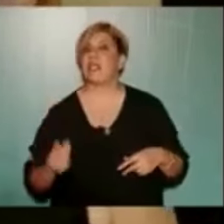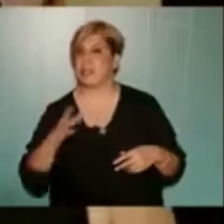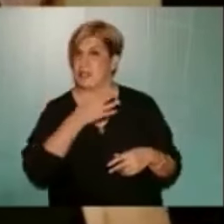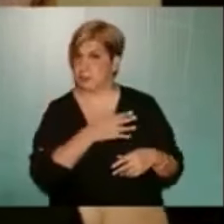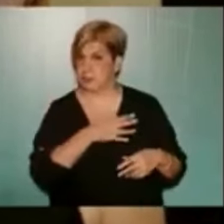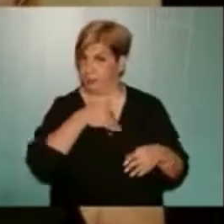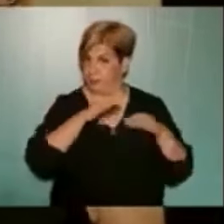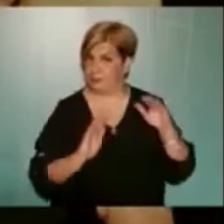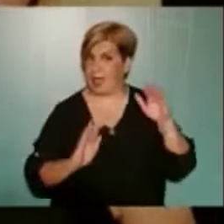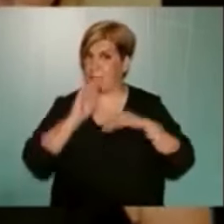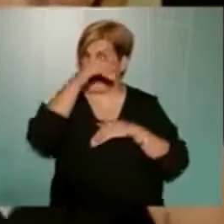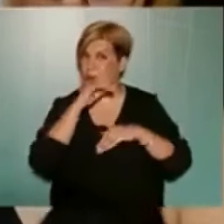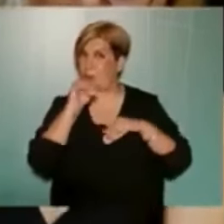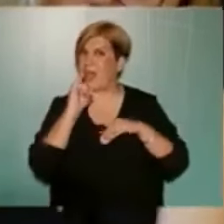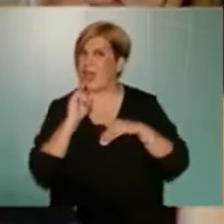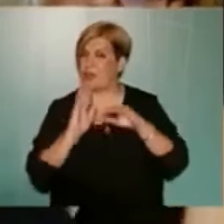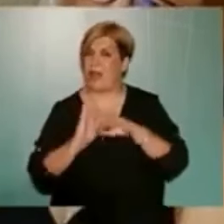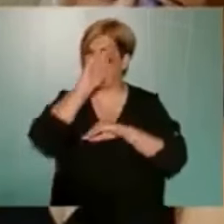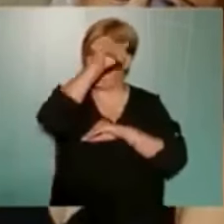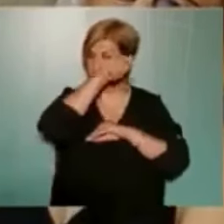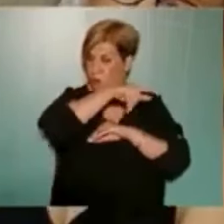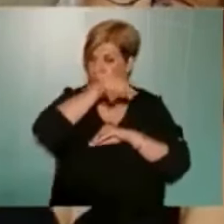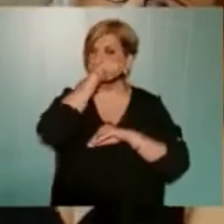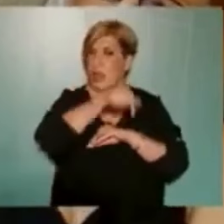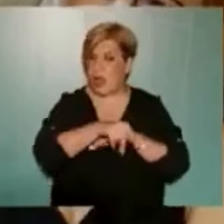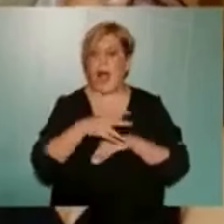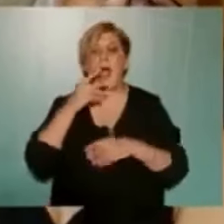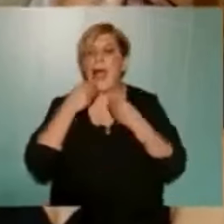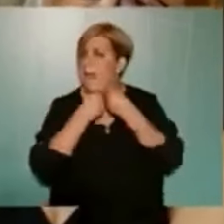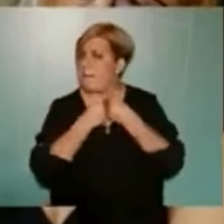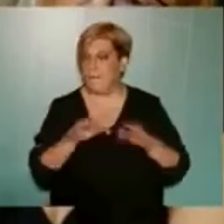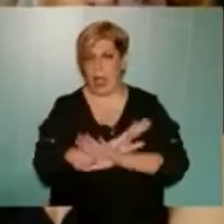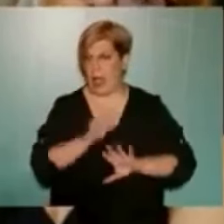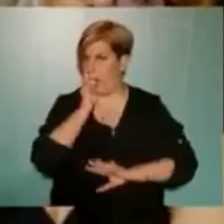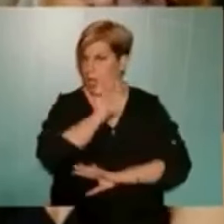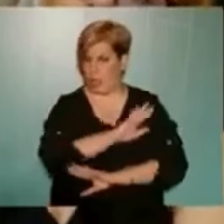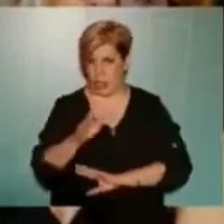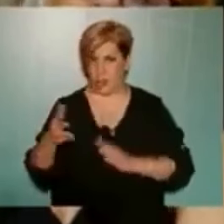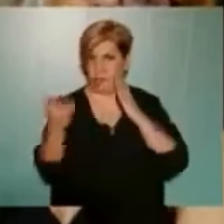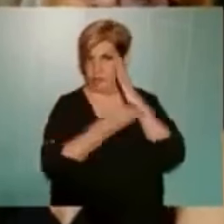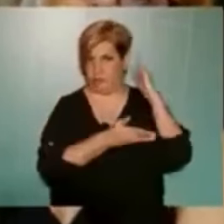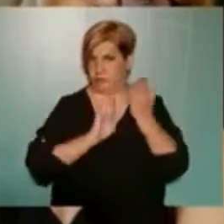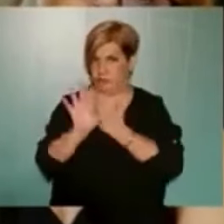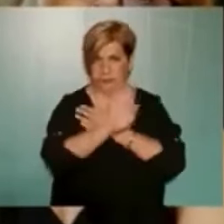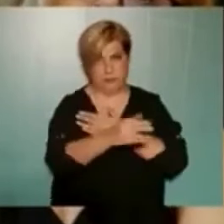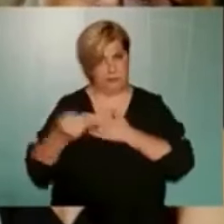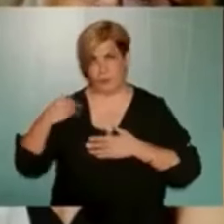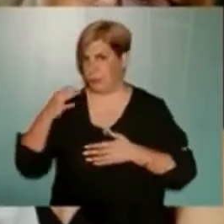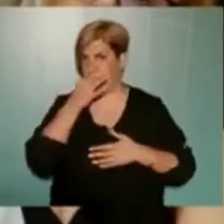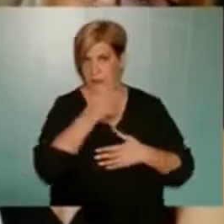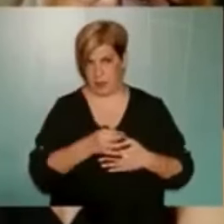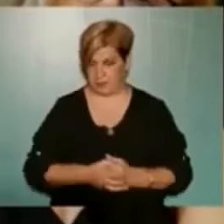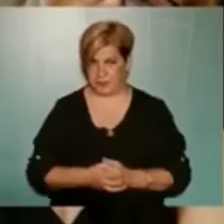όλοι, εννοείται, απαράδεκτο να αρχίσουμε να κόβουμε δέντρα στη γειτονιά όπως προείπαμε.